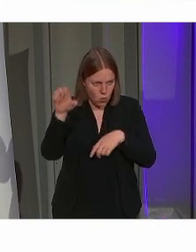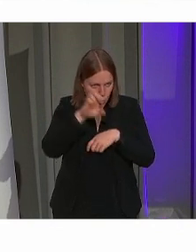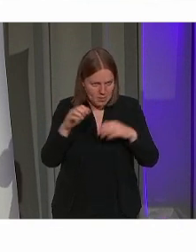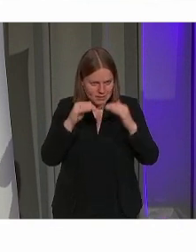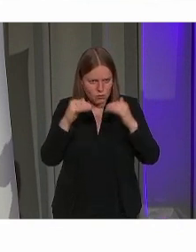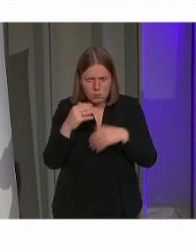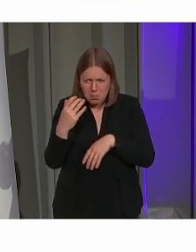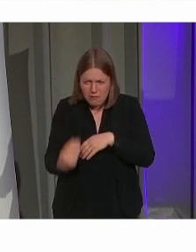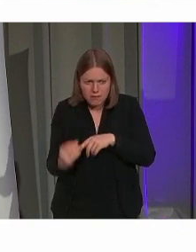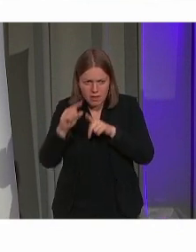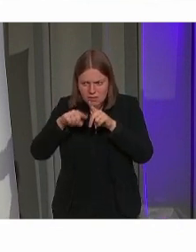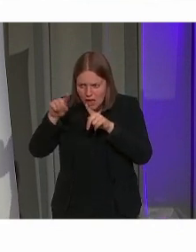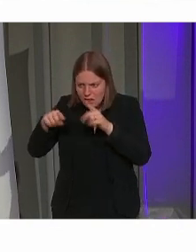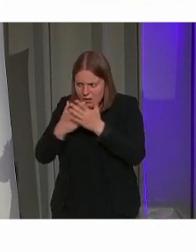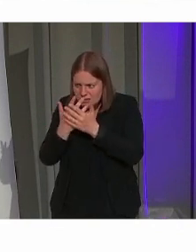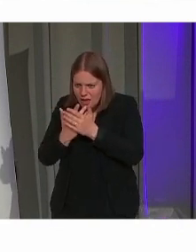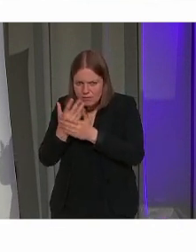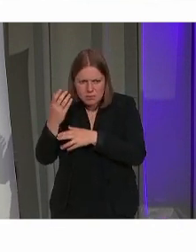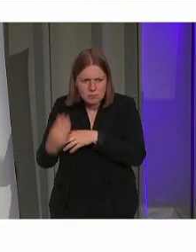niveau.